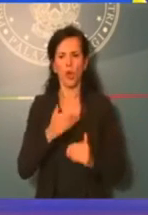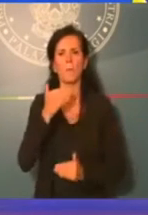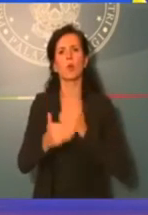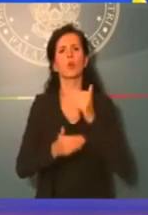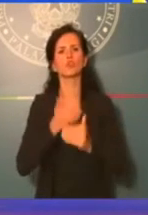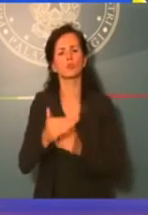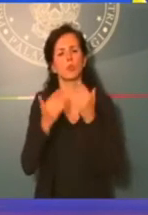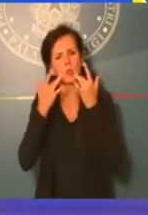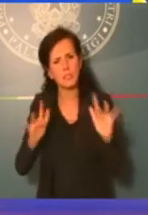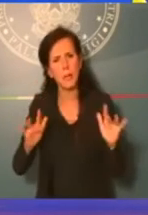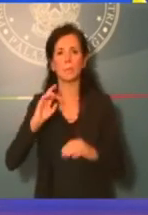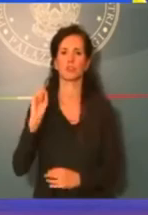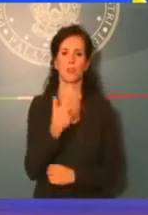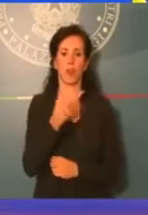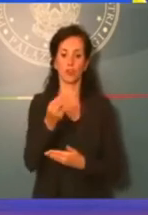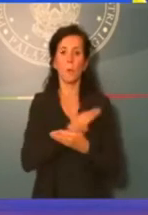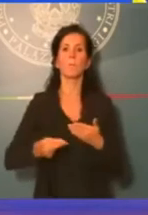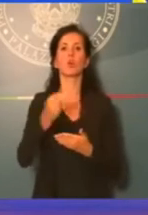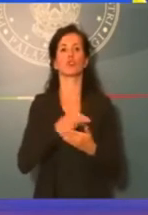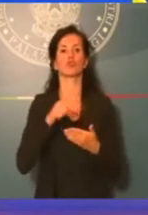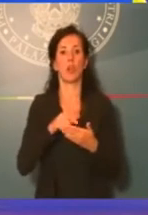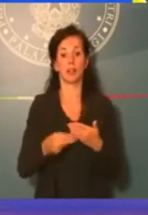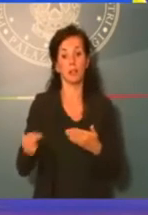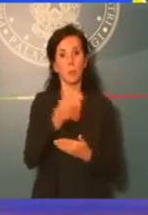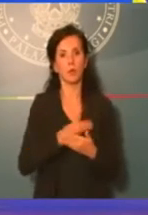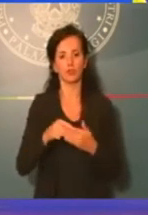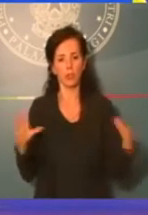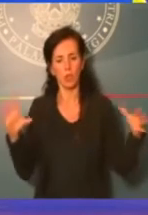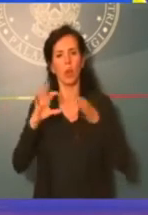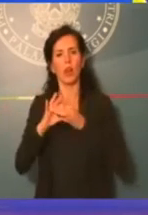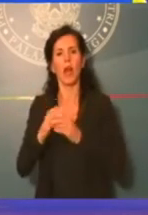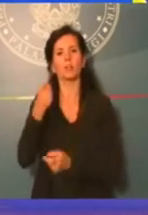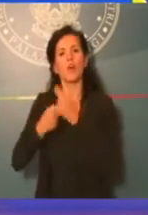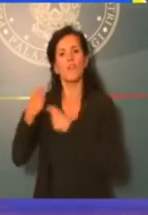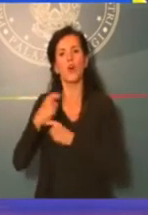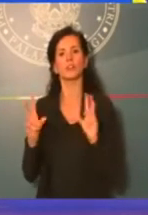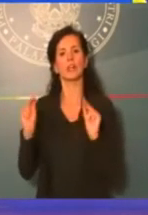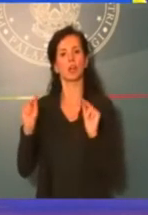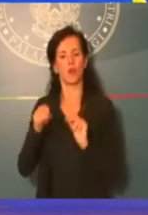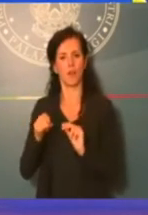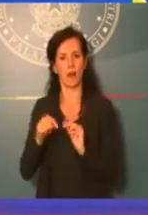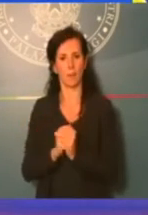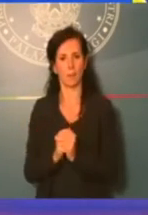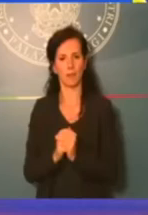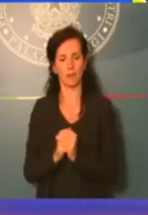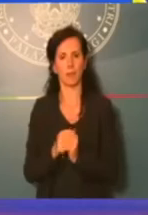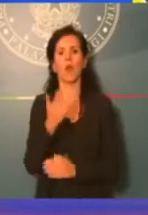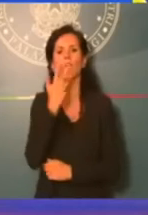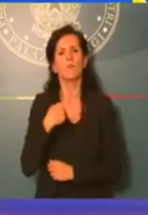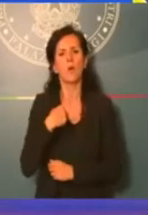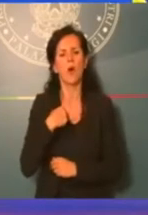e veloci per i progetti collegati alle fonti rinnovabili. Noi vogliamo la transizione energetica.